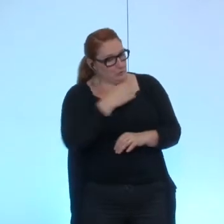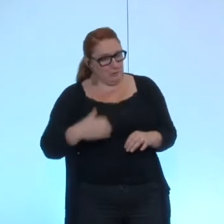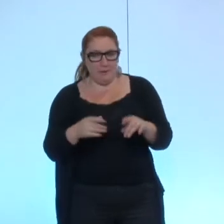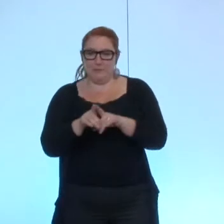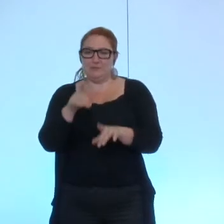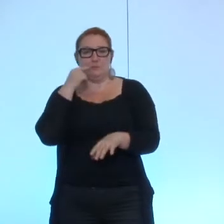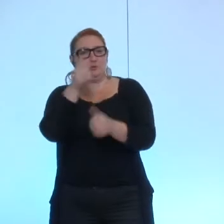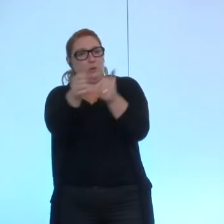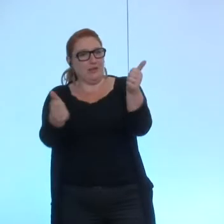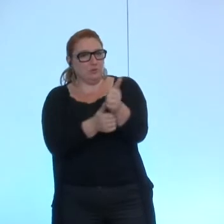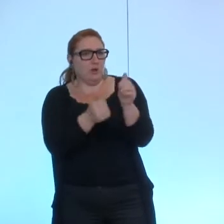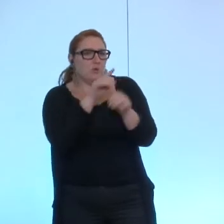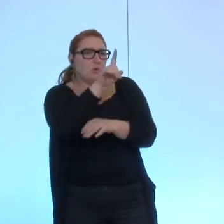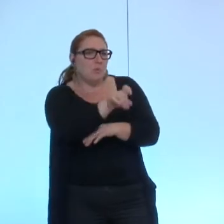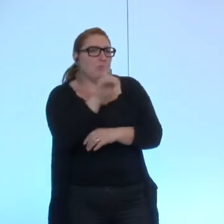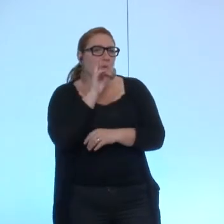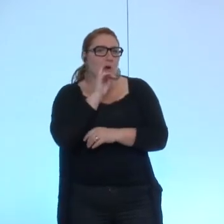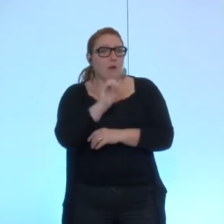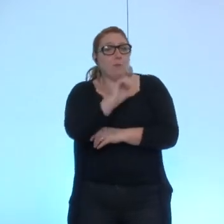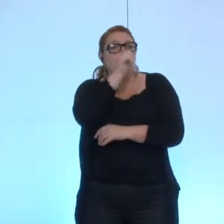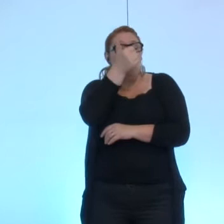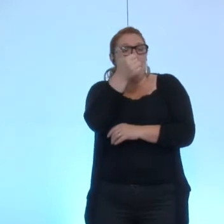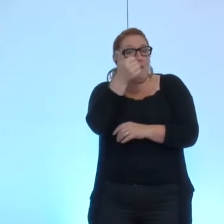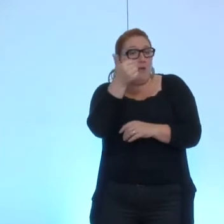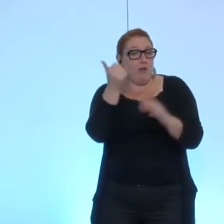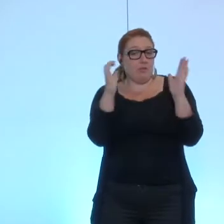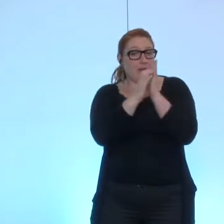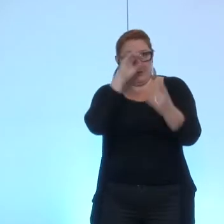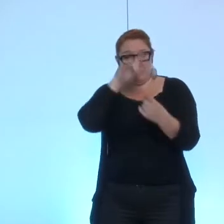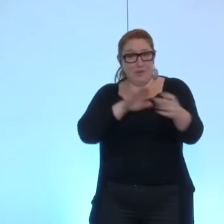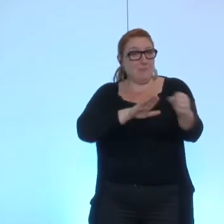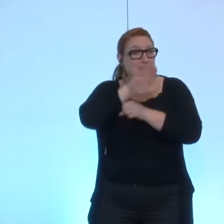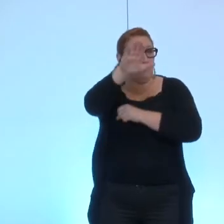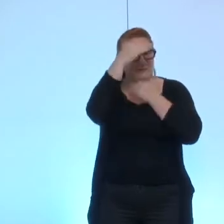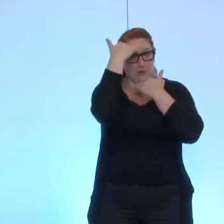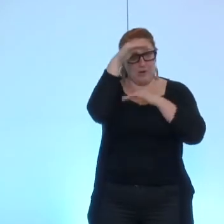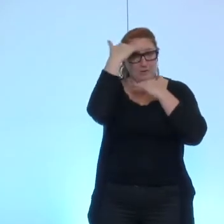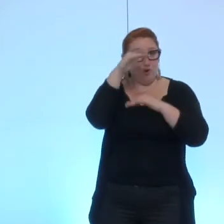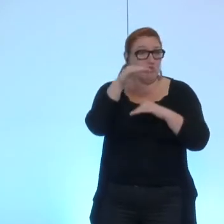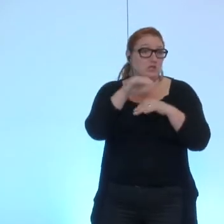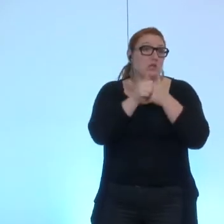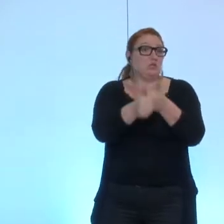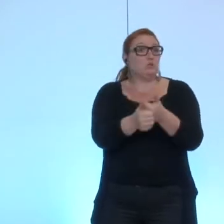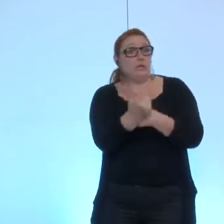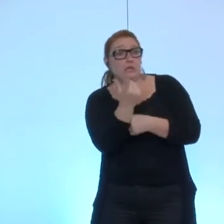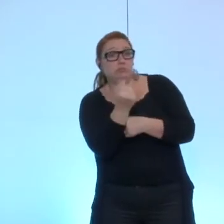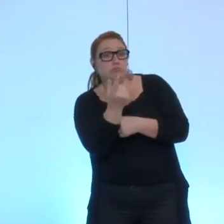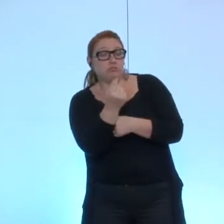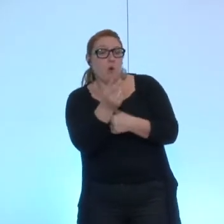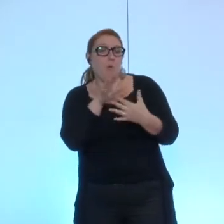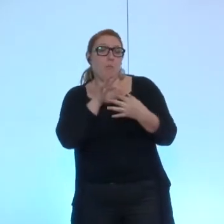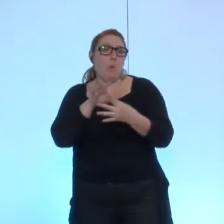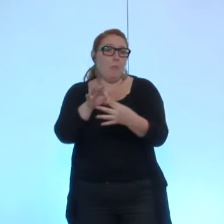'adjoint puisque c'est une des premières délibérations sur un déplacement à l'étranger dans le cadre d'un partenariat et d'une coopération décentralisée